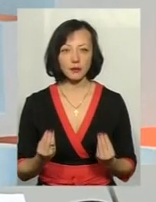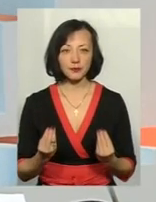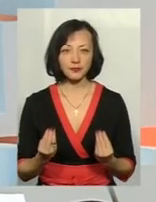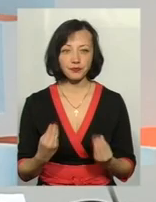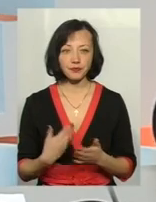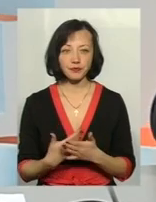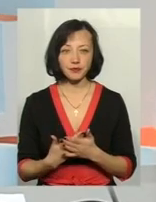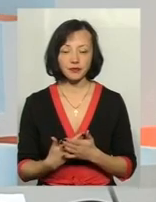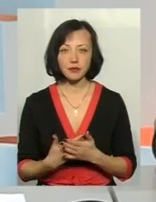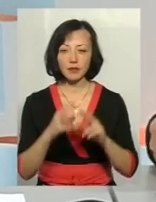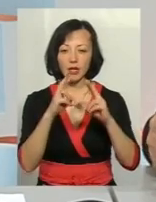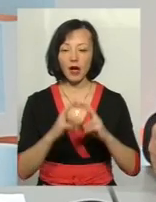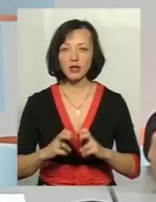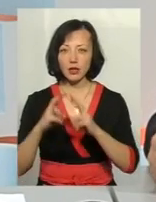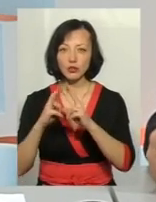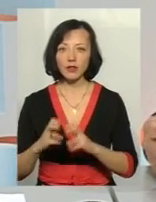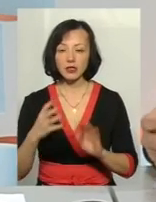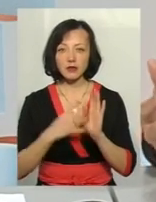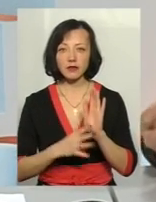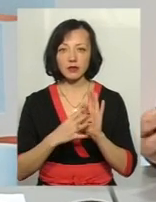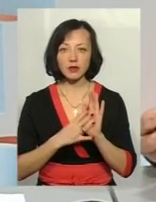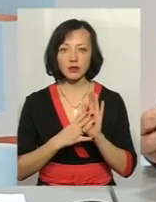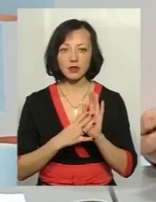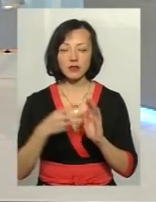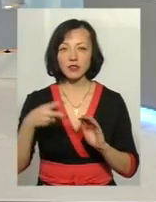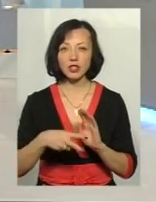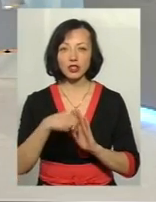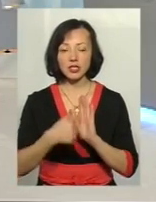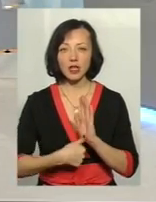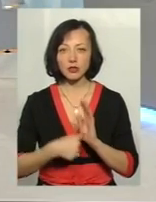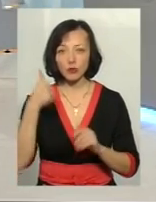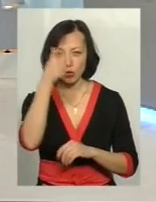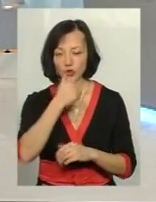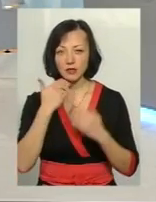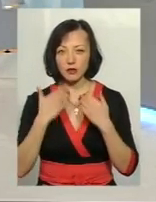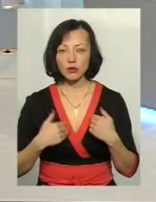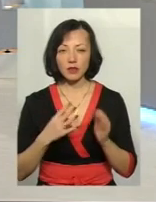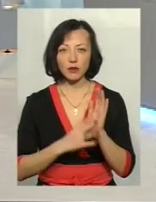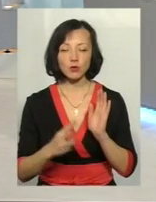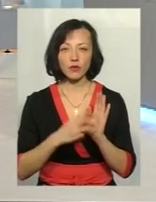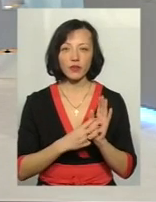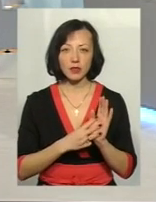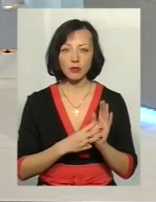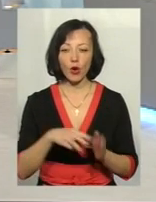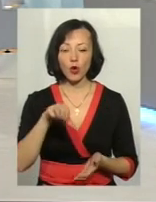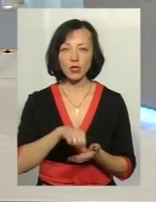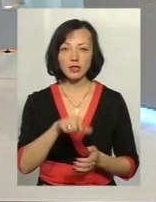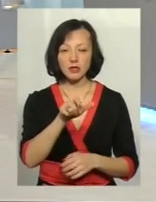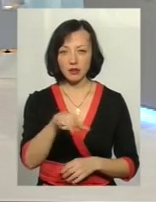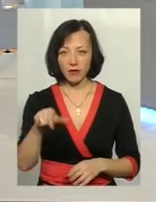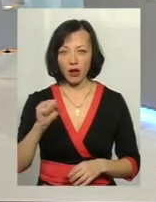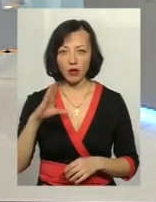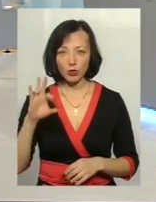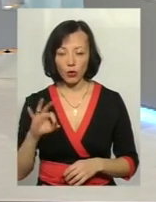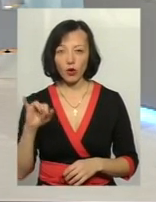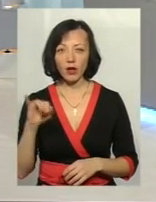якщо аналізувати, 2016 році до нас звернулося 98 учасників АТО і